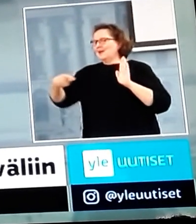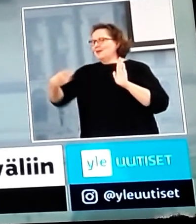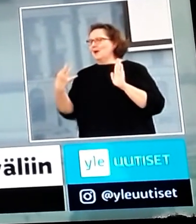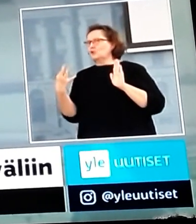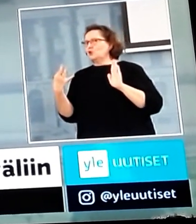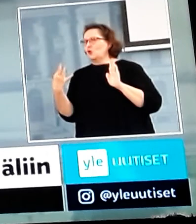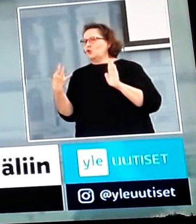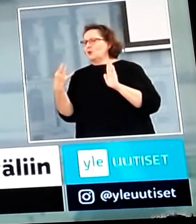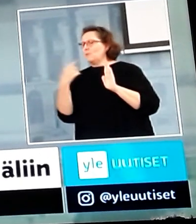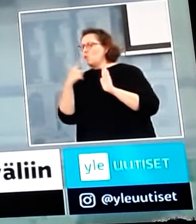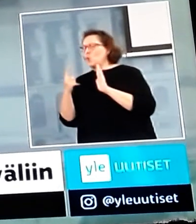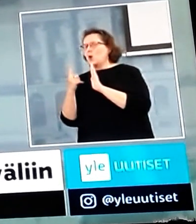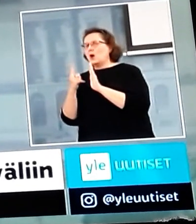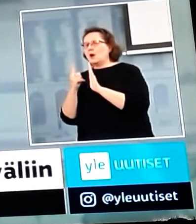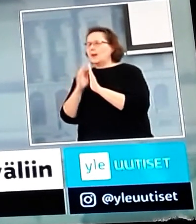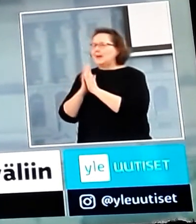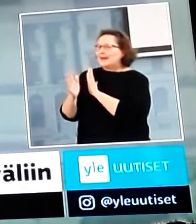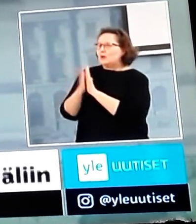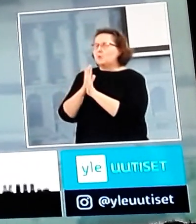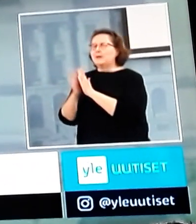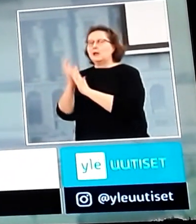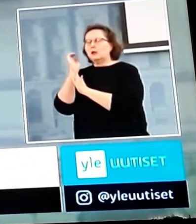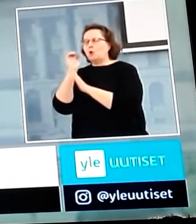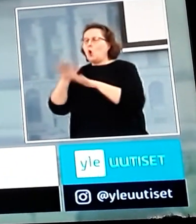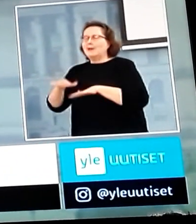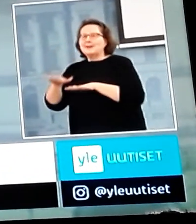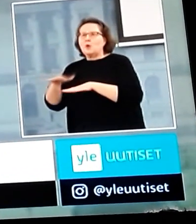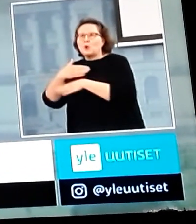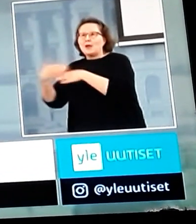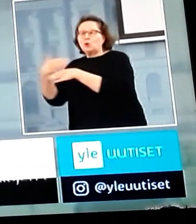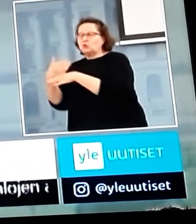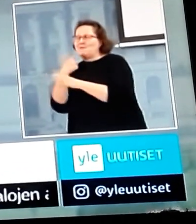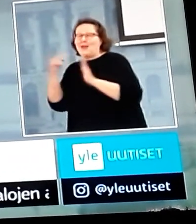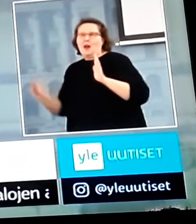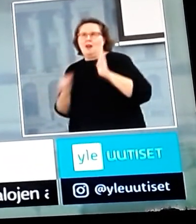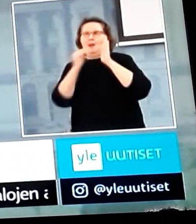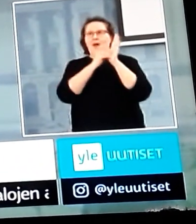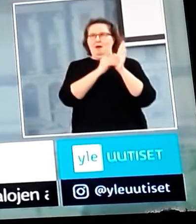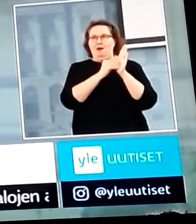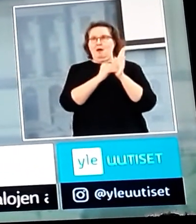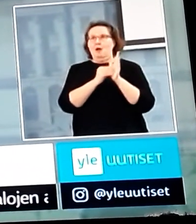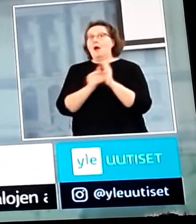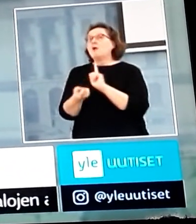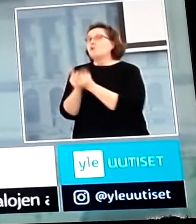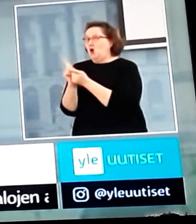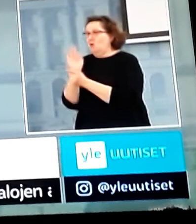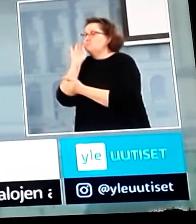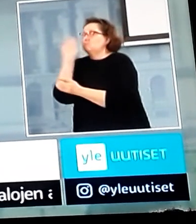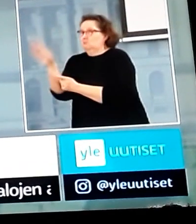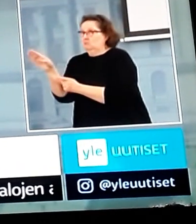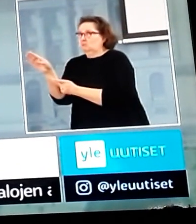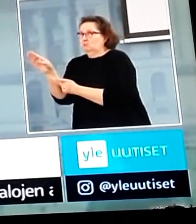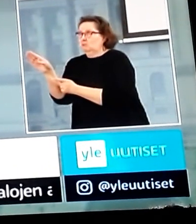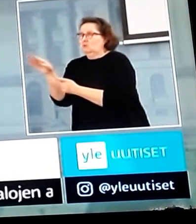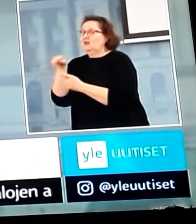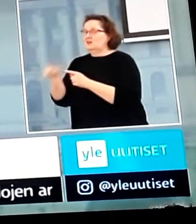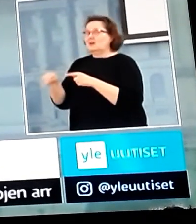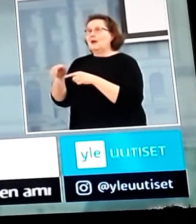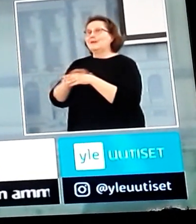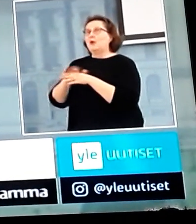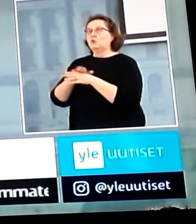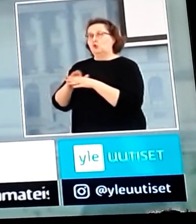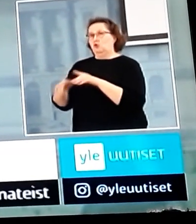oleskelun rajoittamista ottaneet. On mahdollista, että tähänkin joudutaan menemään ja siitä sitten käyttöönottoasetus eduskunnalle